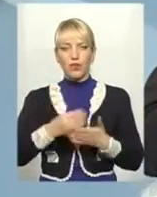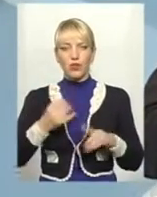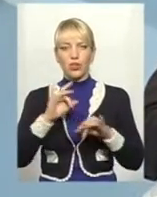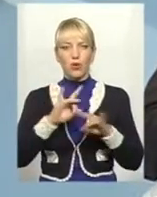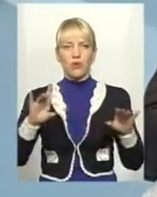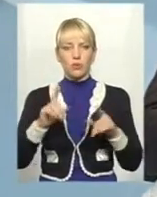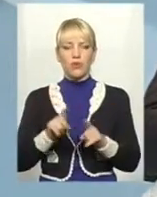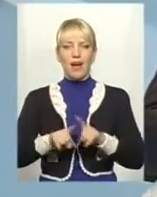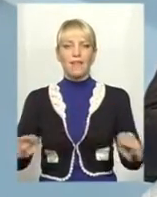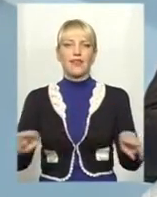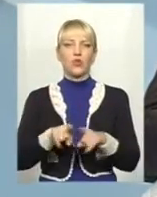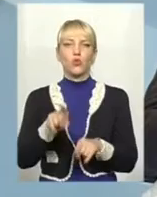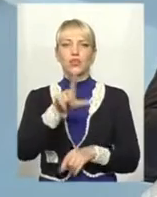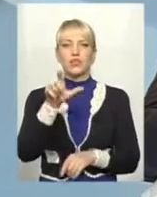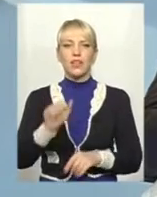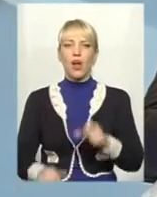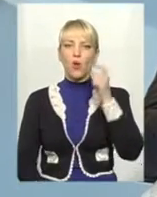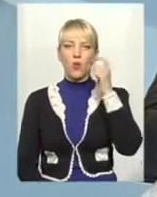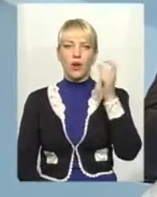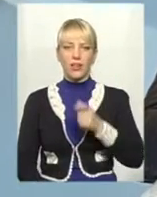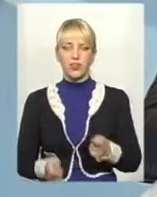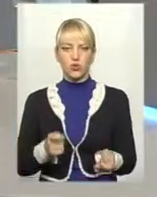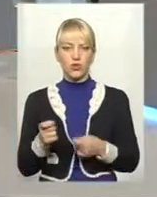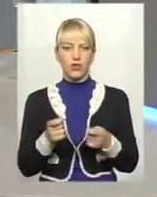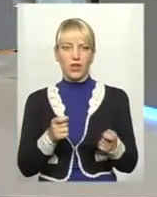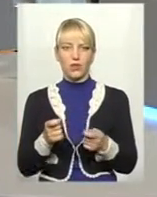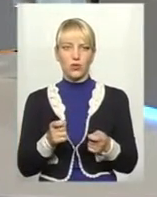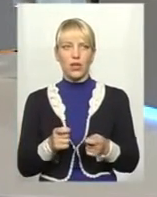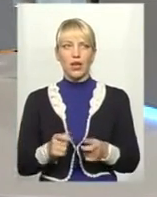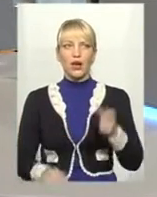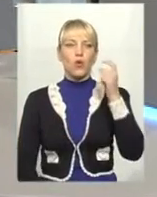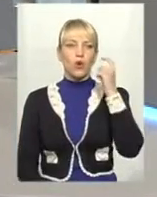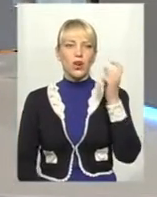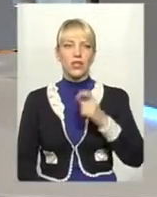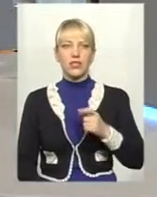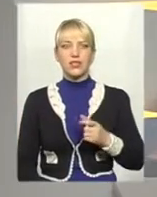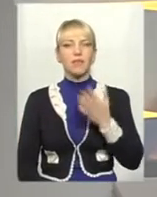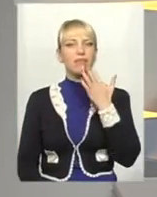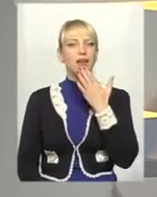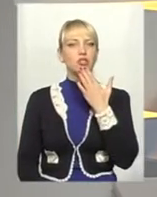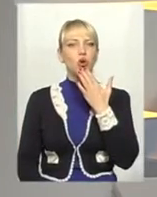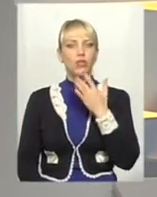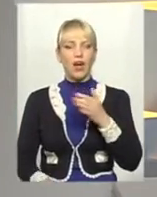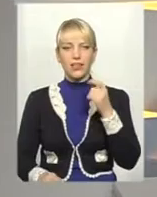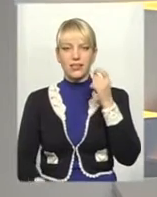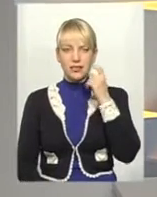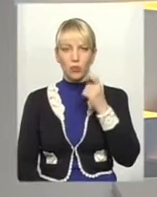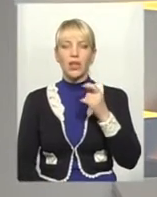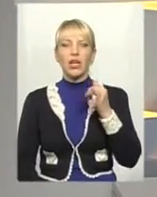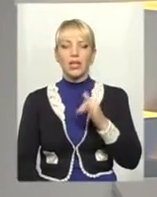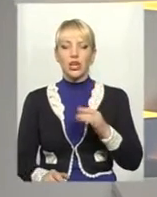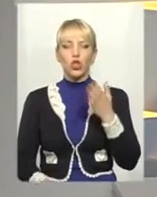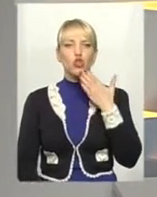агитує за українську владу, є українським націоналістом, при це доповідали керівництву